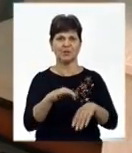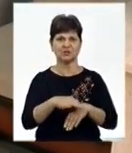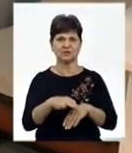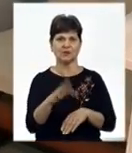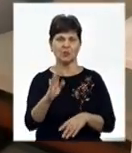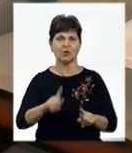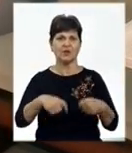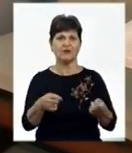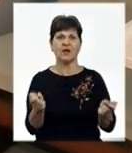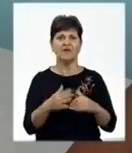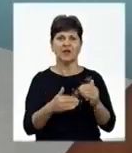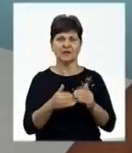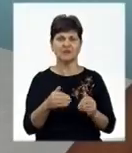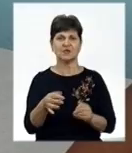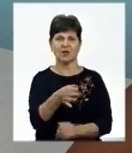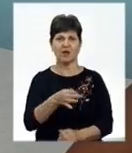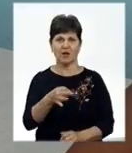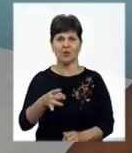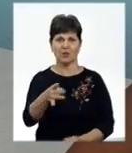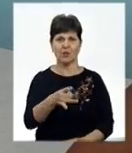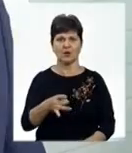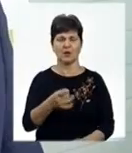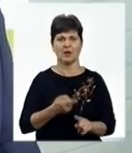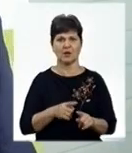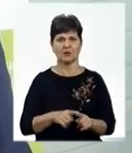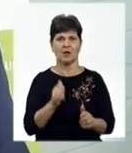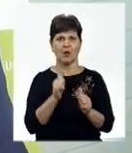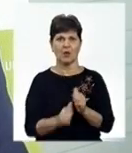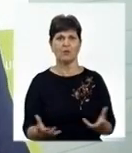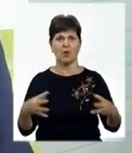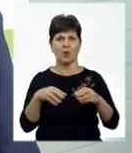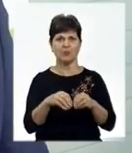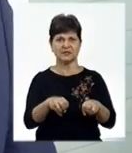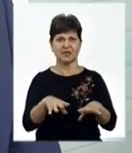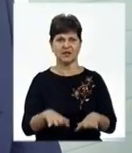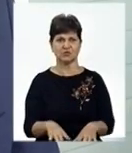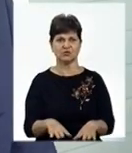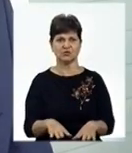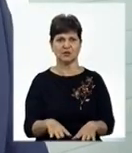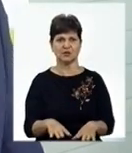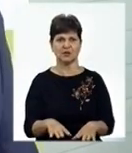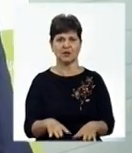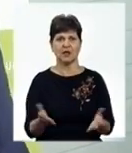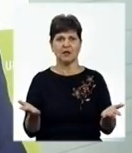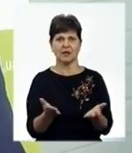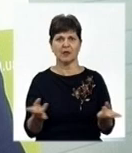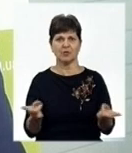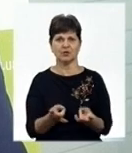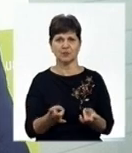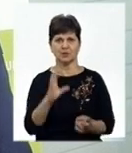будуть надавати фахівці в кожному районі області. Це комплексне рішення, воно потребує